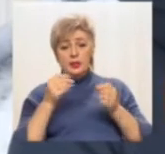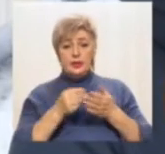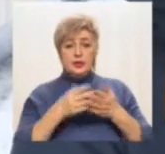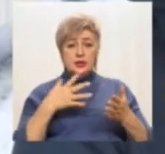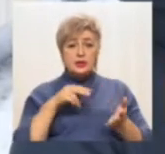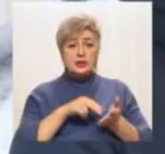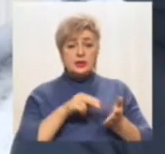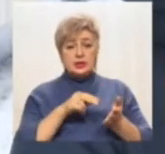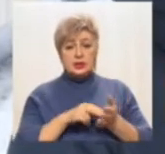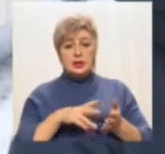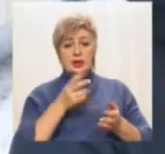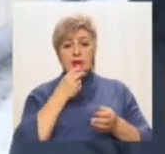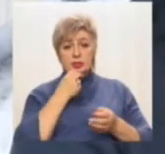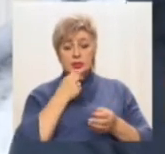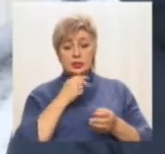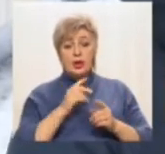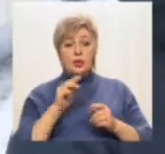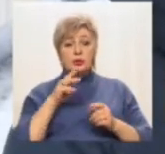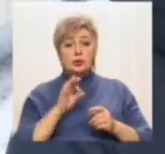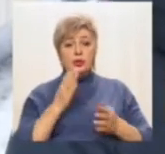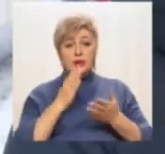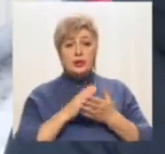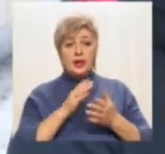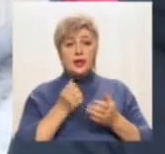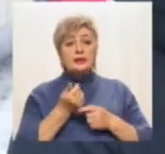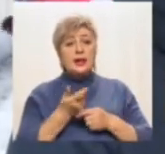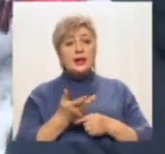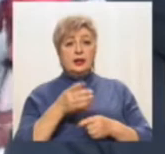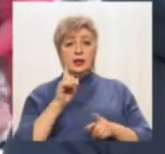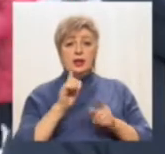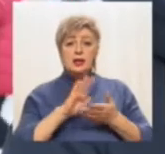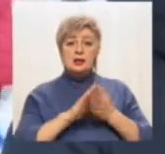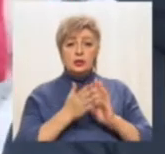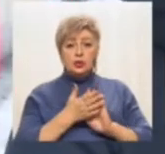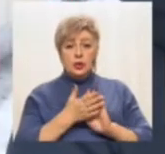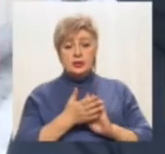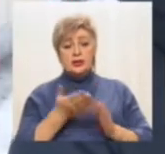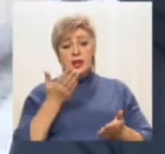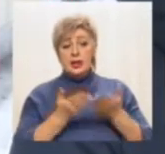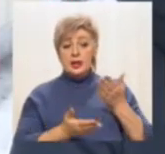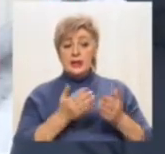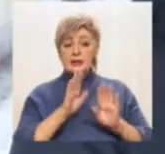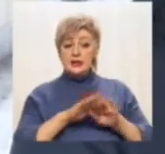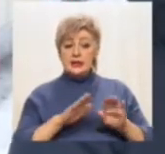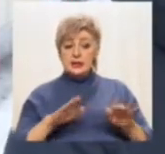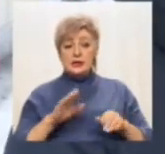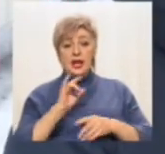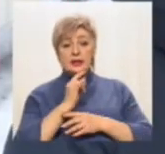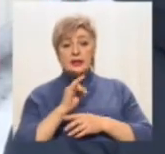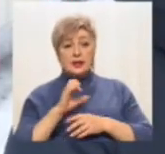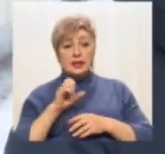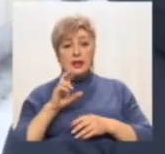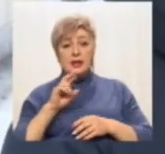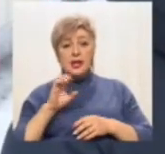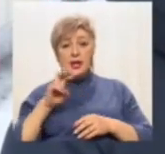харчування за видами, то є декілька ситуацій. Зокрема, якщо ми кажемо про ясла та дитячі садки, збільшення